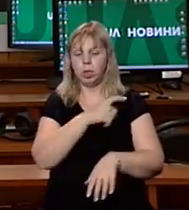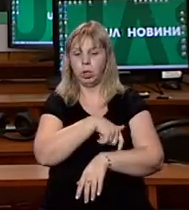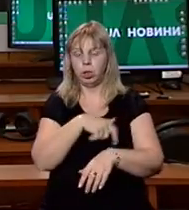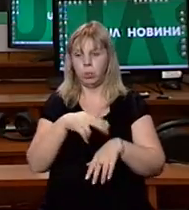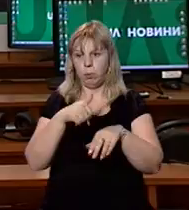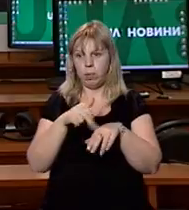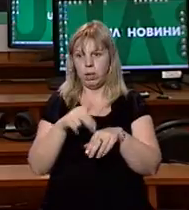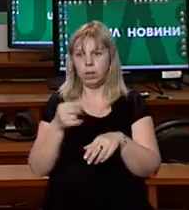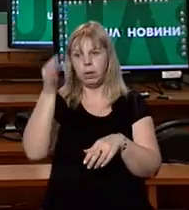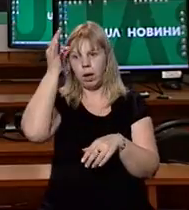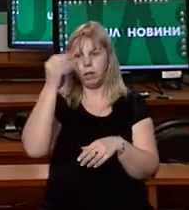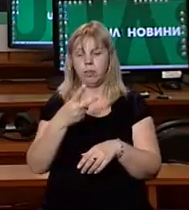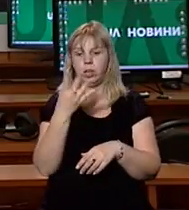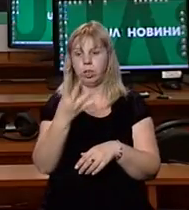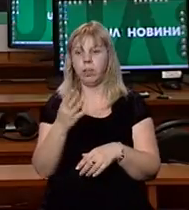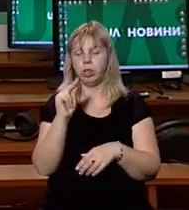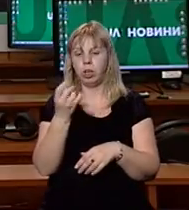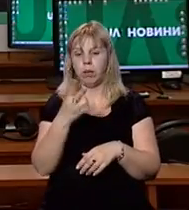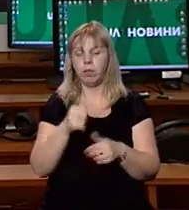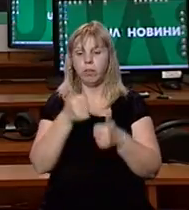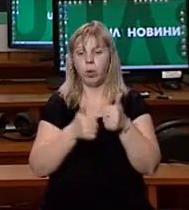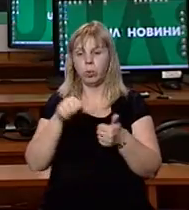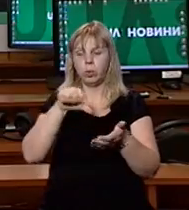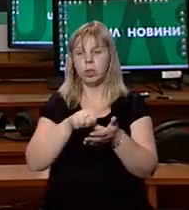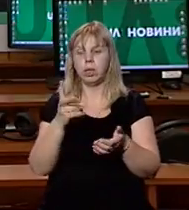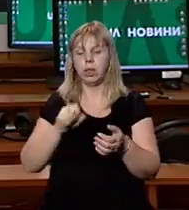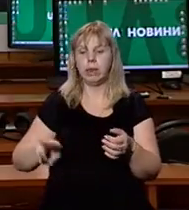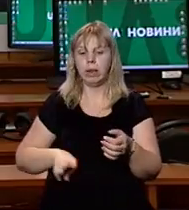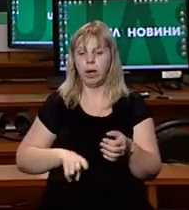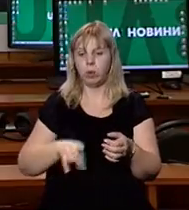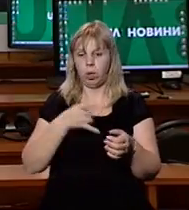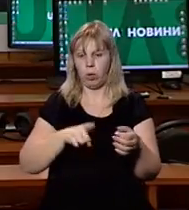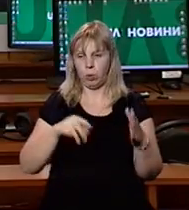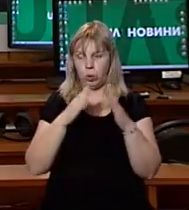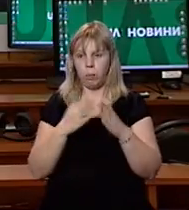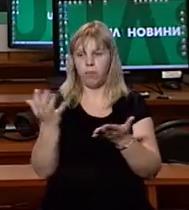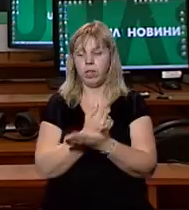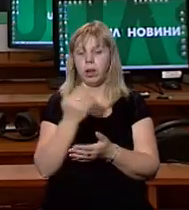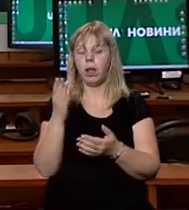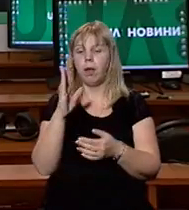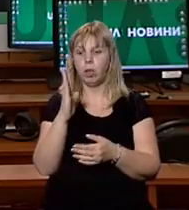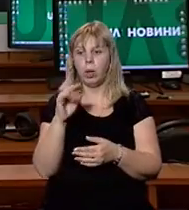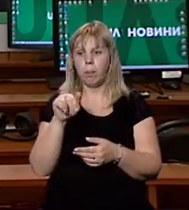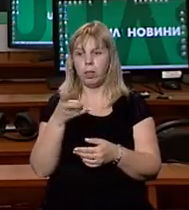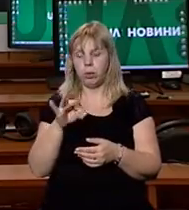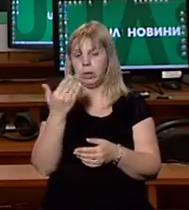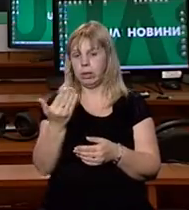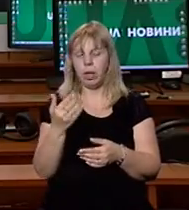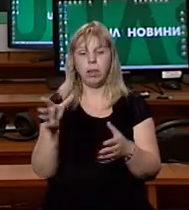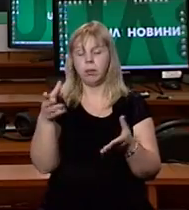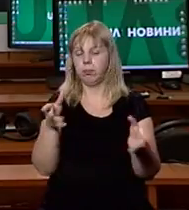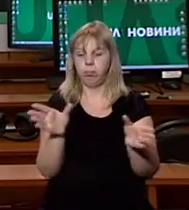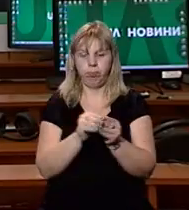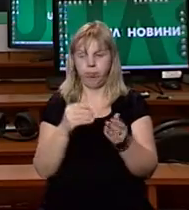правоохоронці. Нагадую, 24 червня в конкурсі на заміщення посади директора полугового виграла Вікторія Пантьо. З нею не